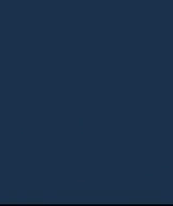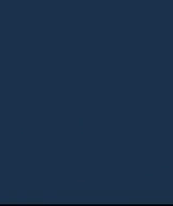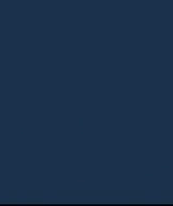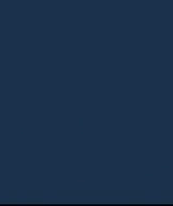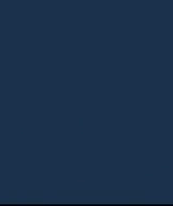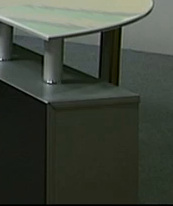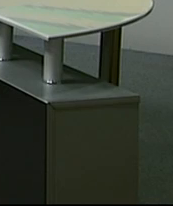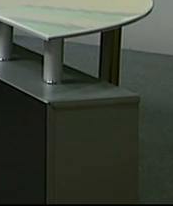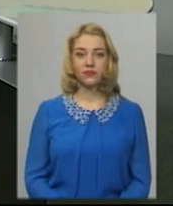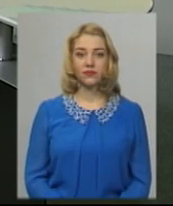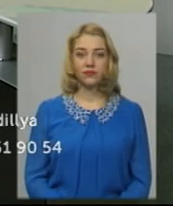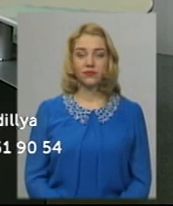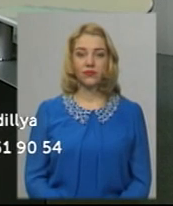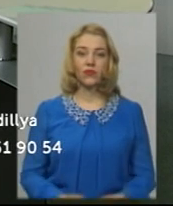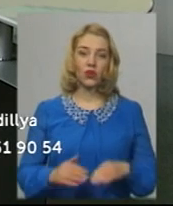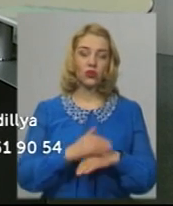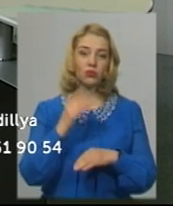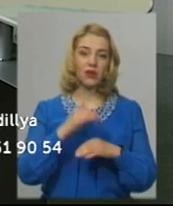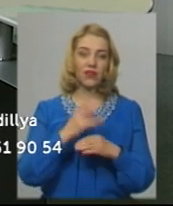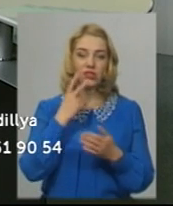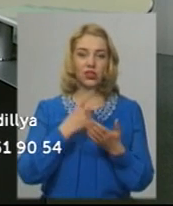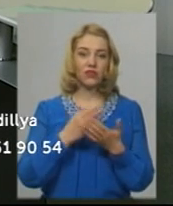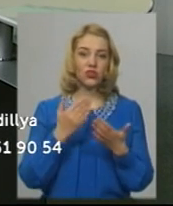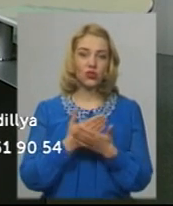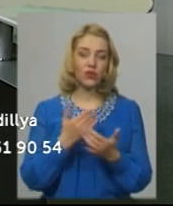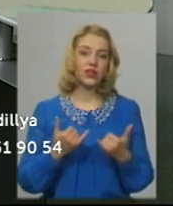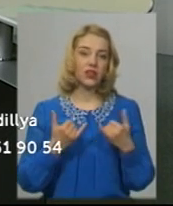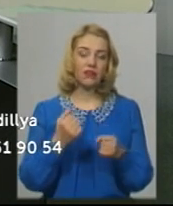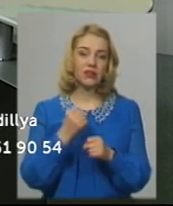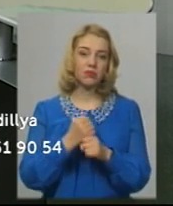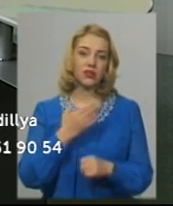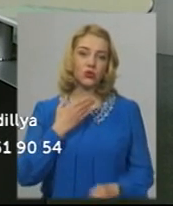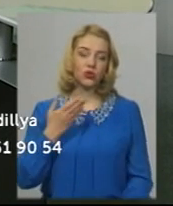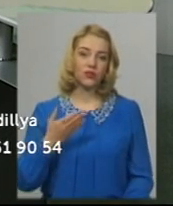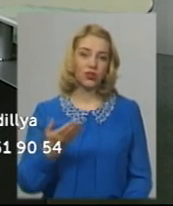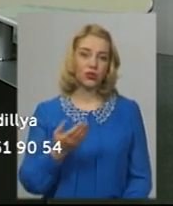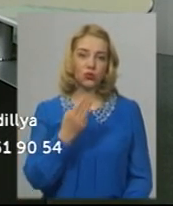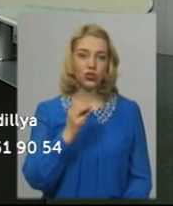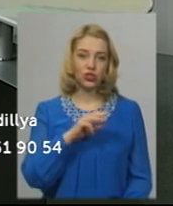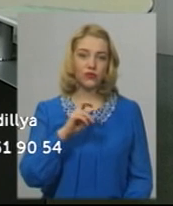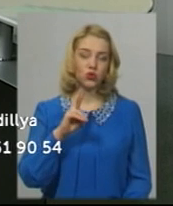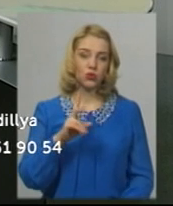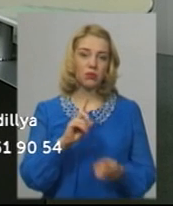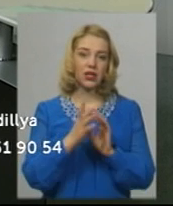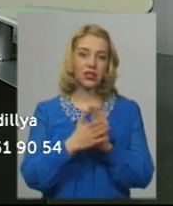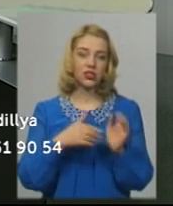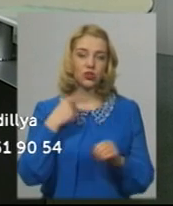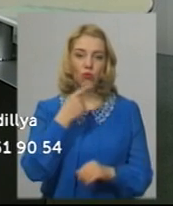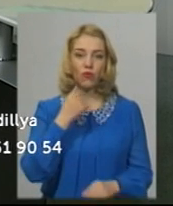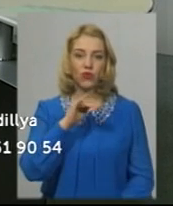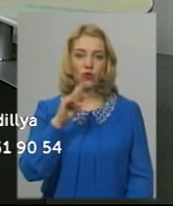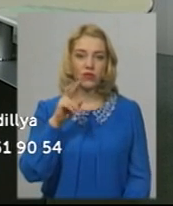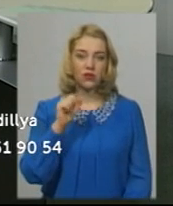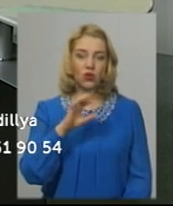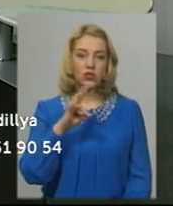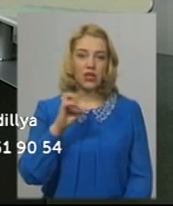Музика Доброго вечора, ви дивитесь новини. Для вас у студії працює ведуча Катерина Шевчук, на жесту умову перекладає Оксана